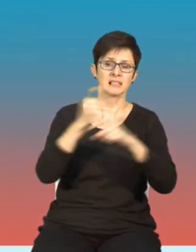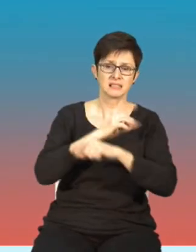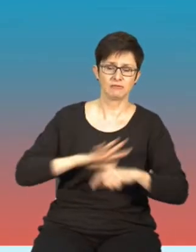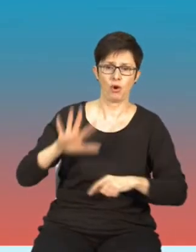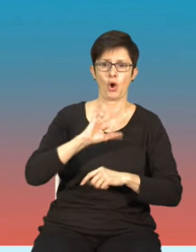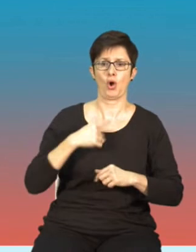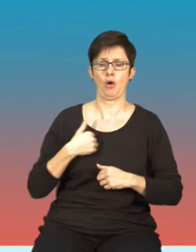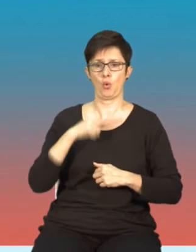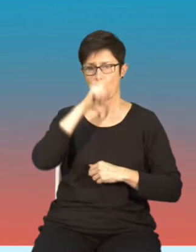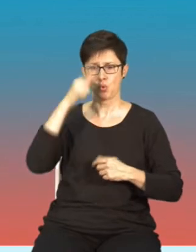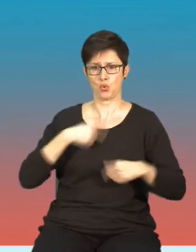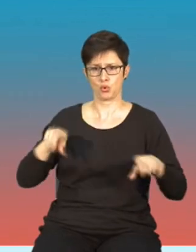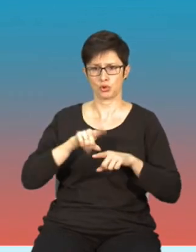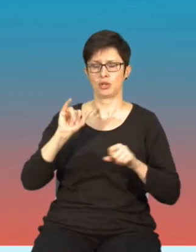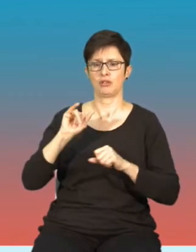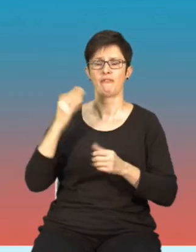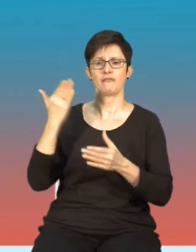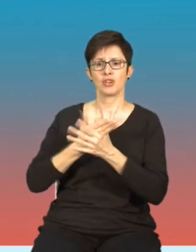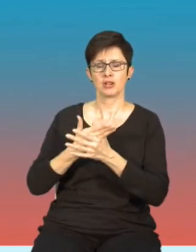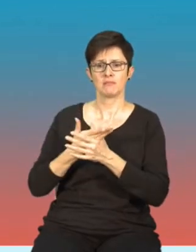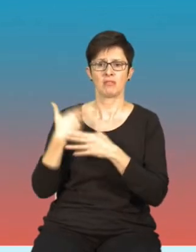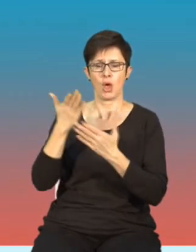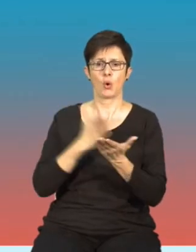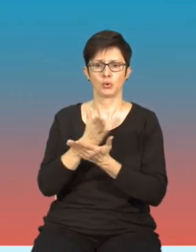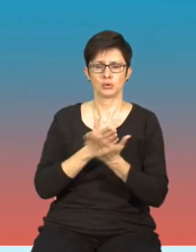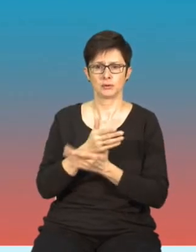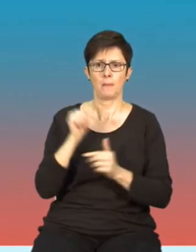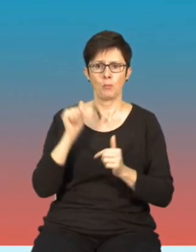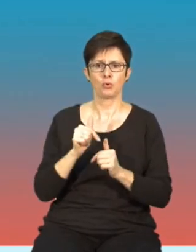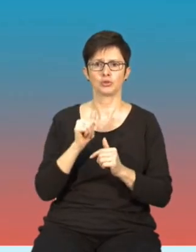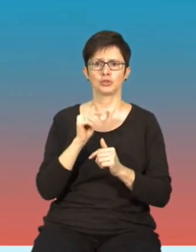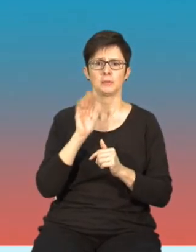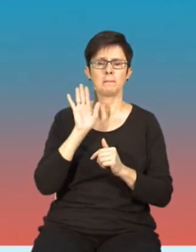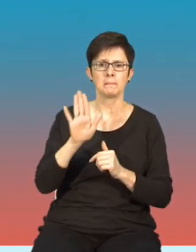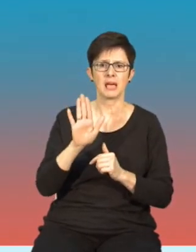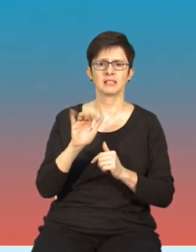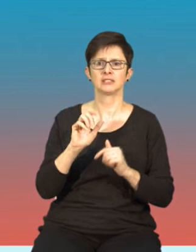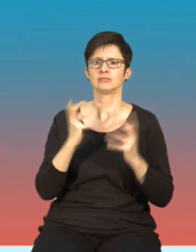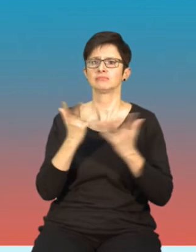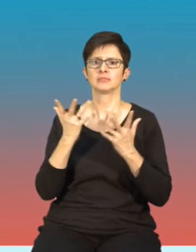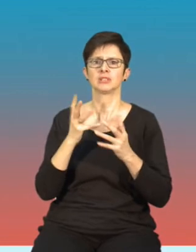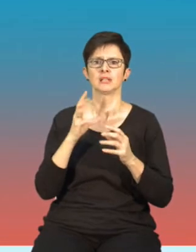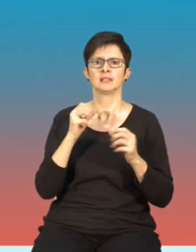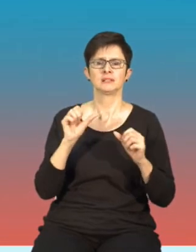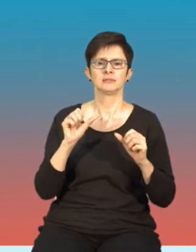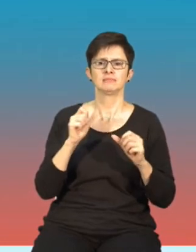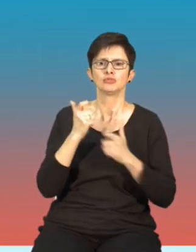dostawcy usług potrzebują punktu zaczepienia, który pozwoli podejmować konkretne działania,